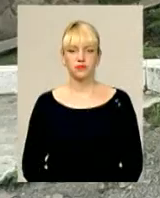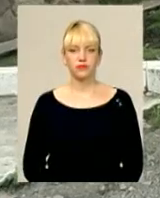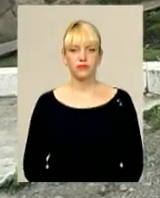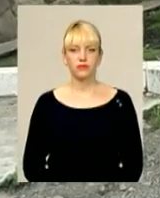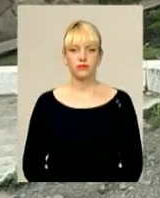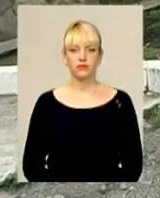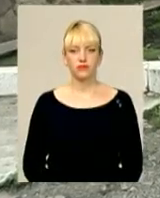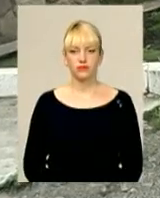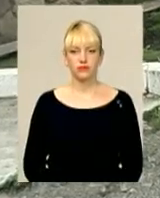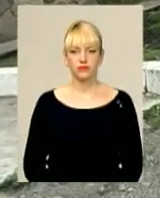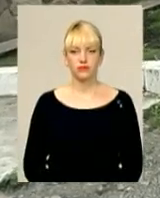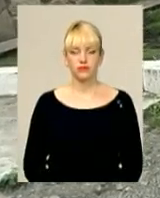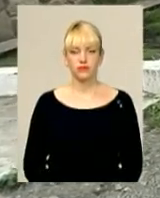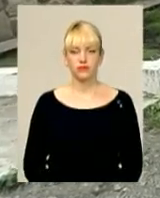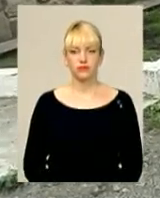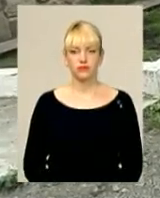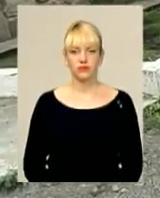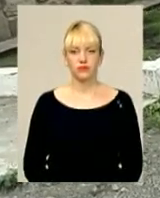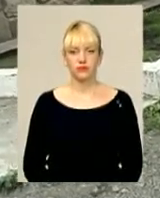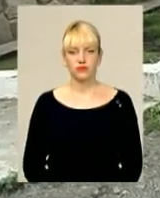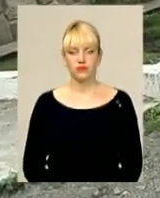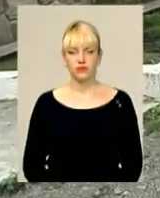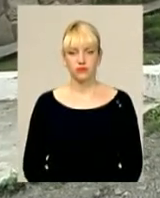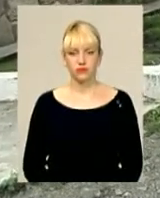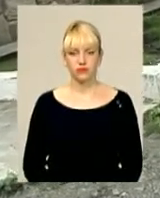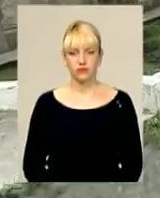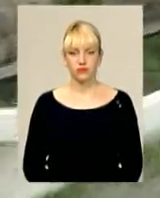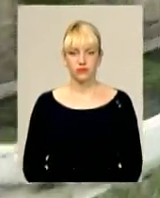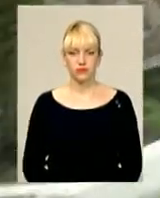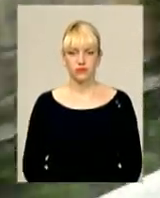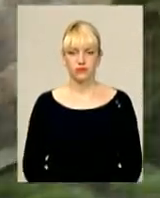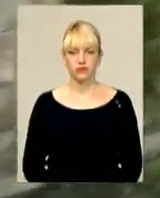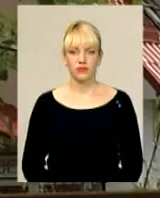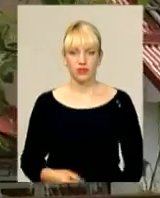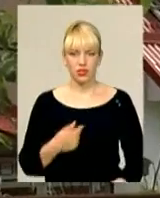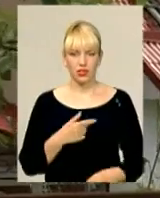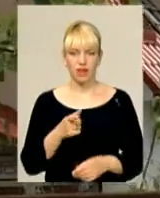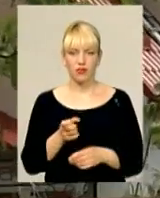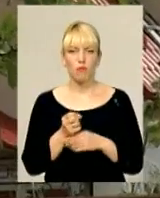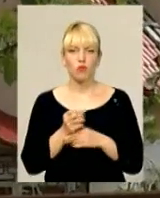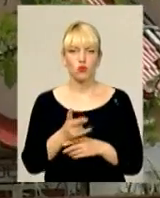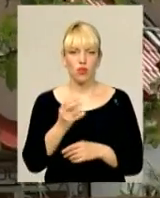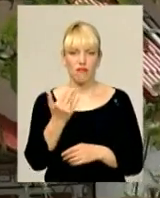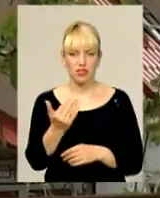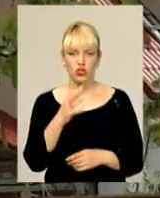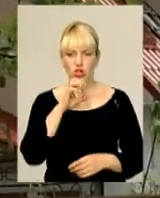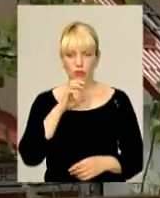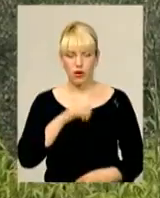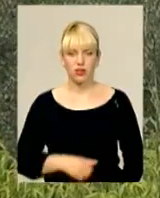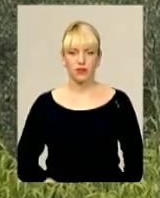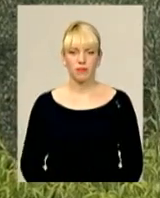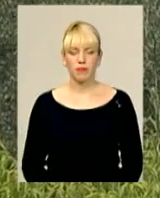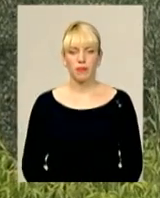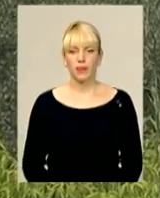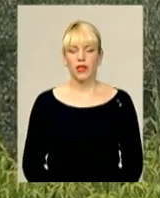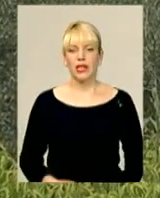Ну, то не слухайте до нього, слухайте. Я зараз пущу слухати тебе. У межах лісових гринівців землі вже